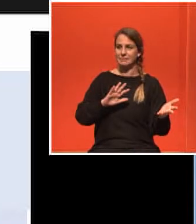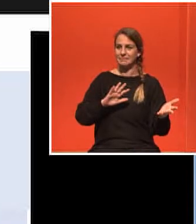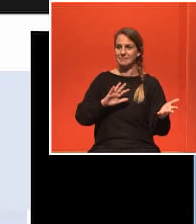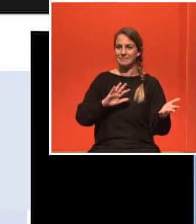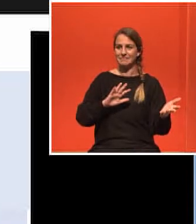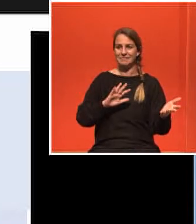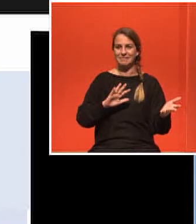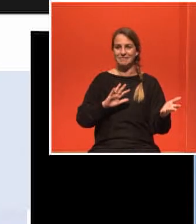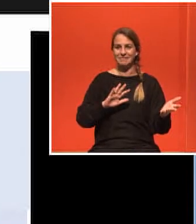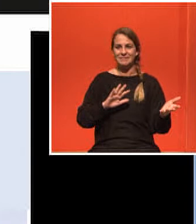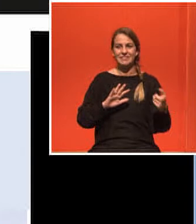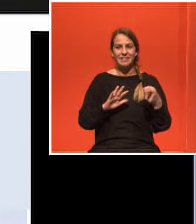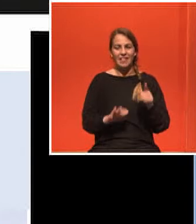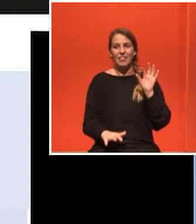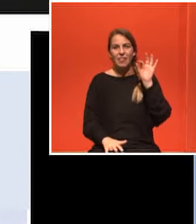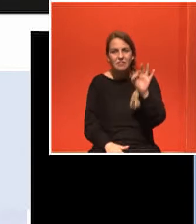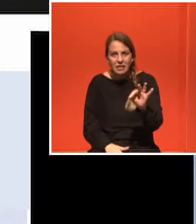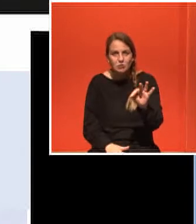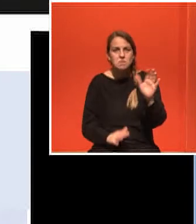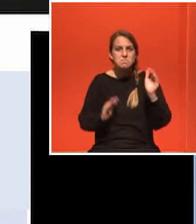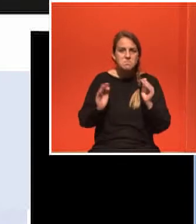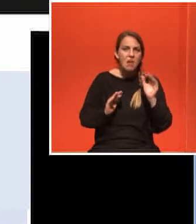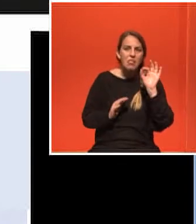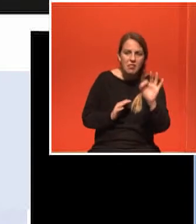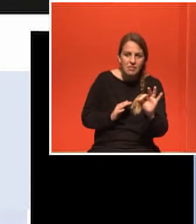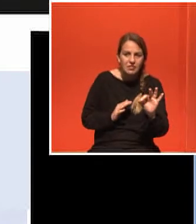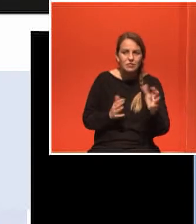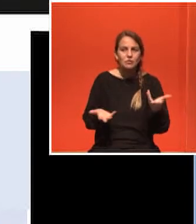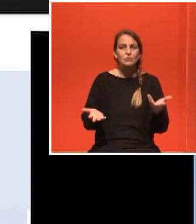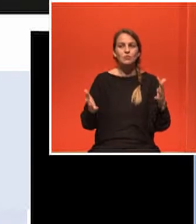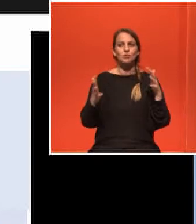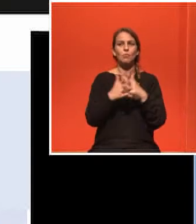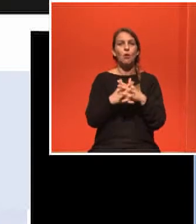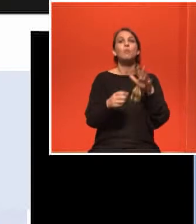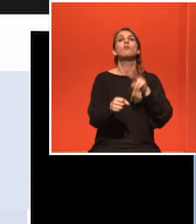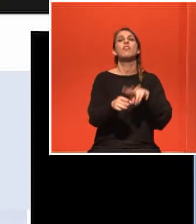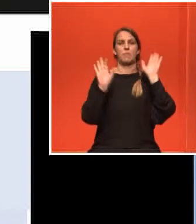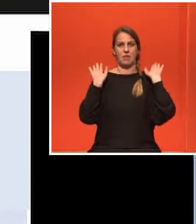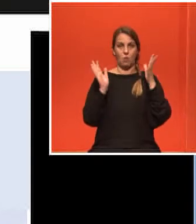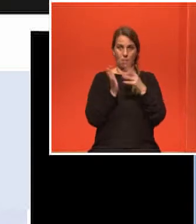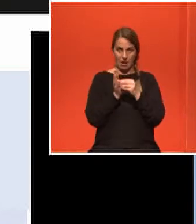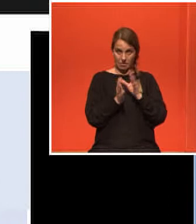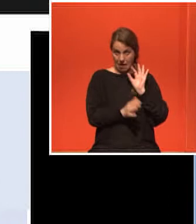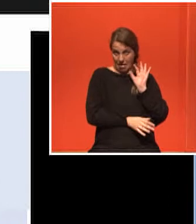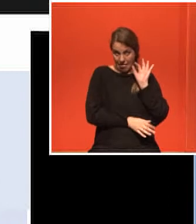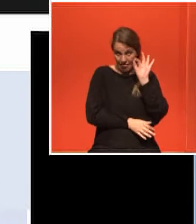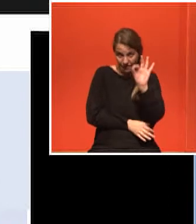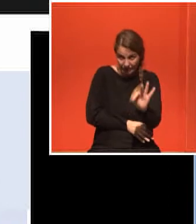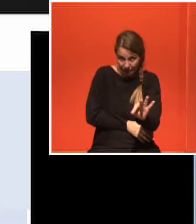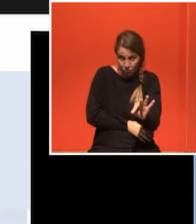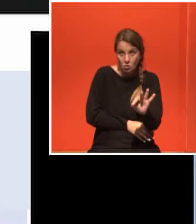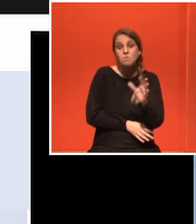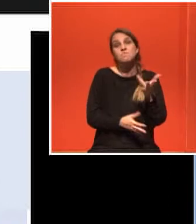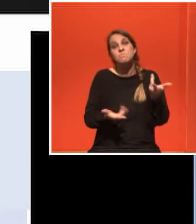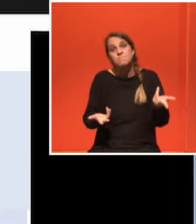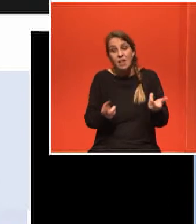αν τη διαβάσεις λέει θα πας θα γυρίσεις δεν θα πεθάνεις στον πόλεμο αν όμως πάρεις το κόμμα